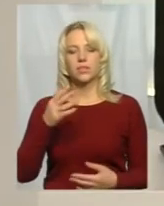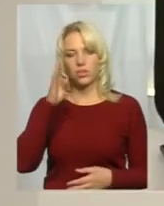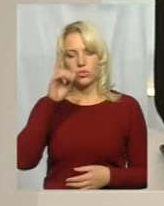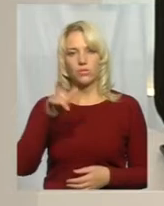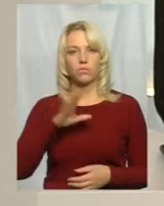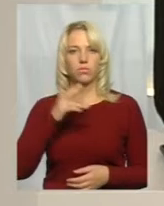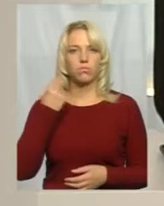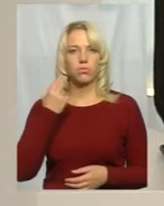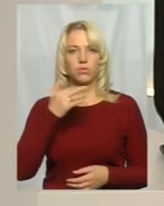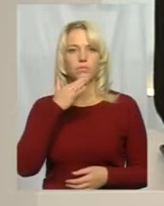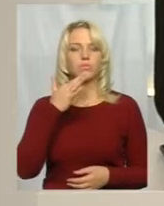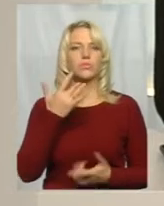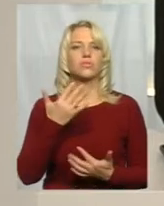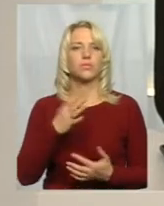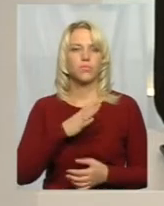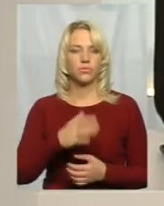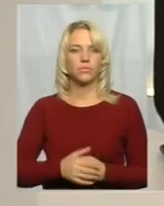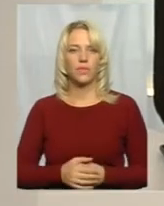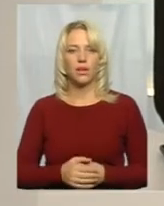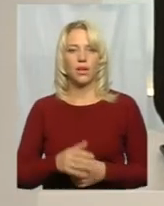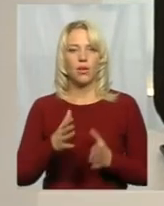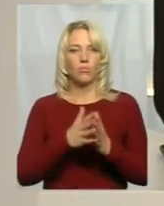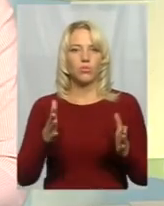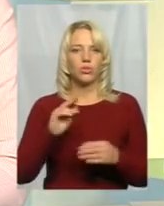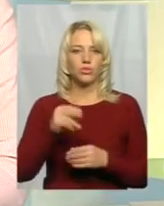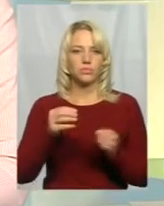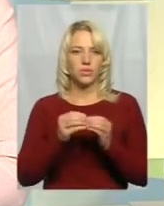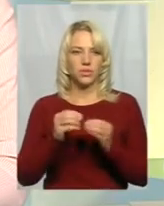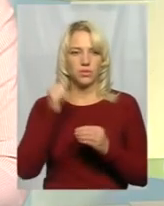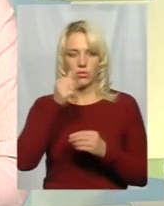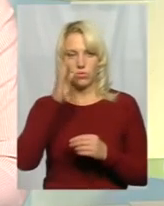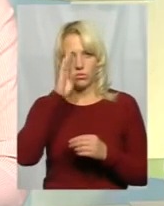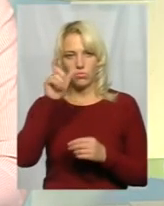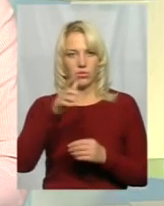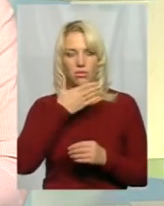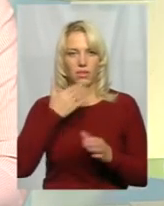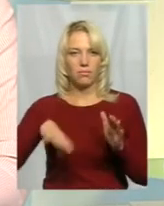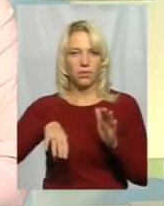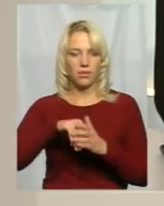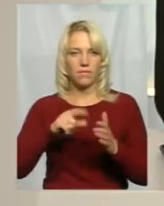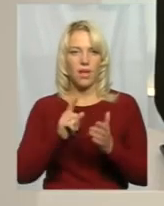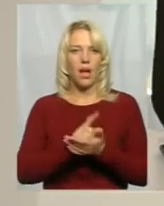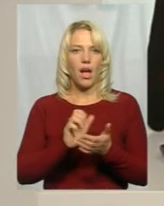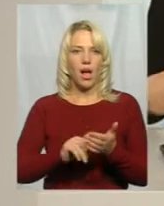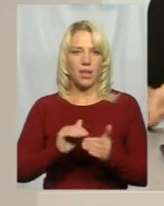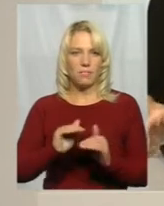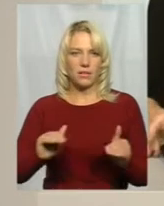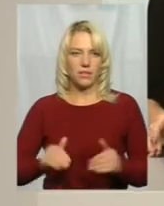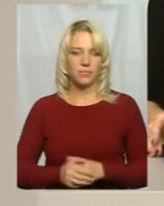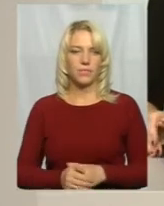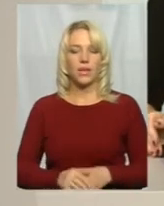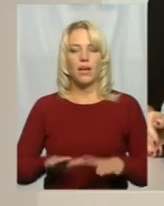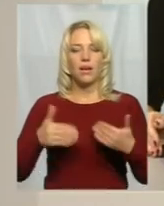пам'ятаєте такого? Щоб 200 Більше 10 років він не сплачував алімент. Радник міністра